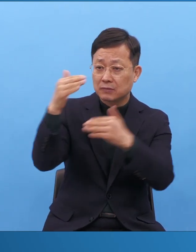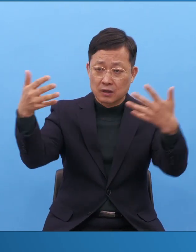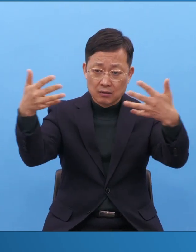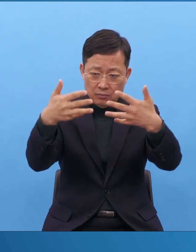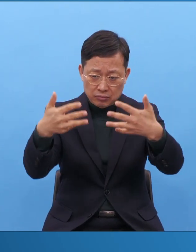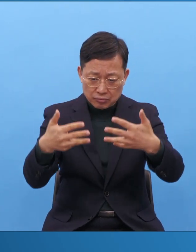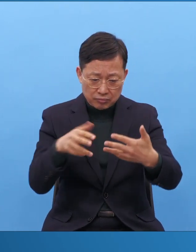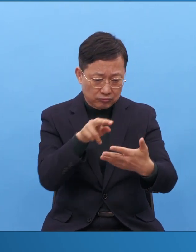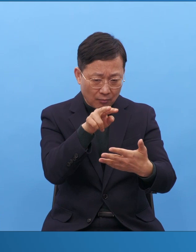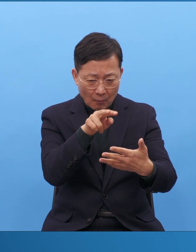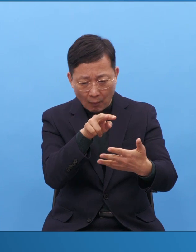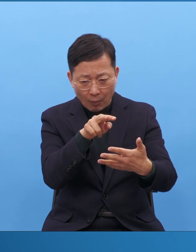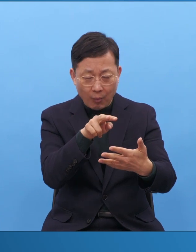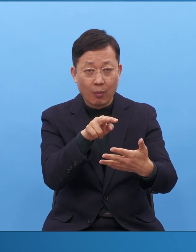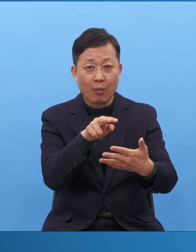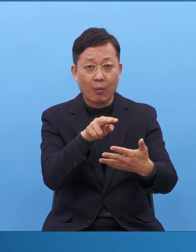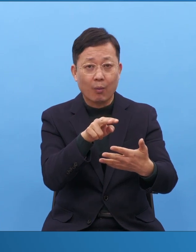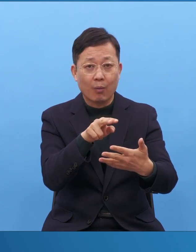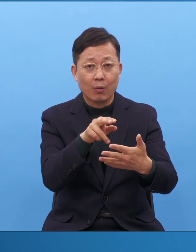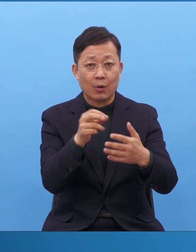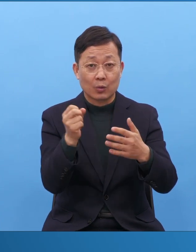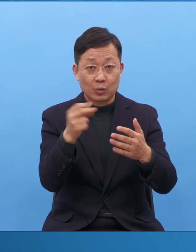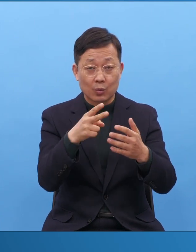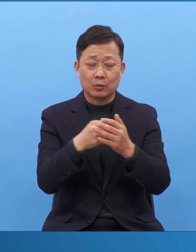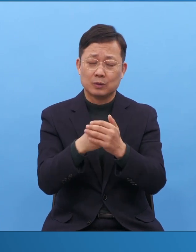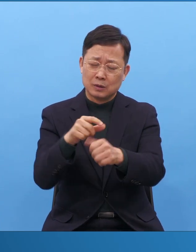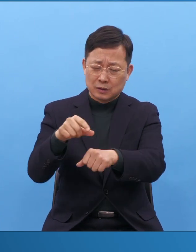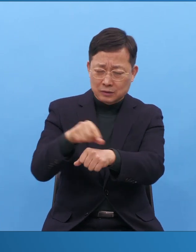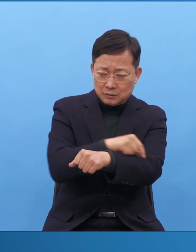그리고 또 특별한 집회가 있잖아요.